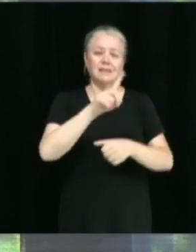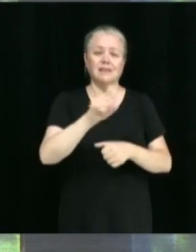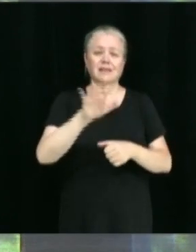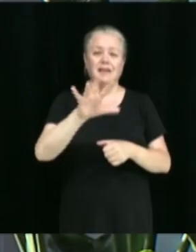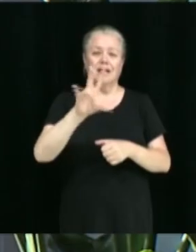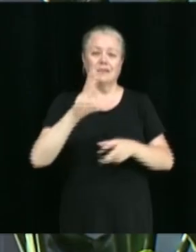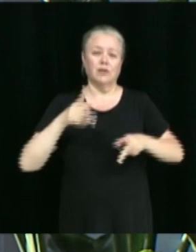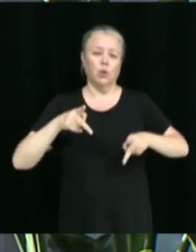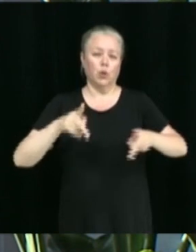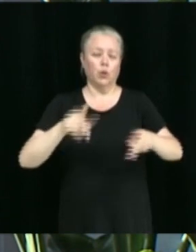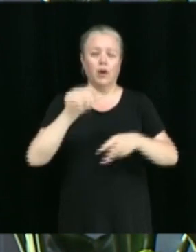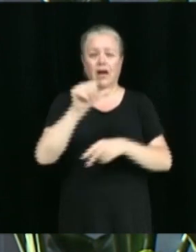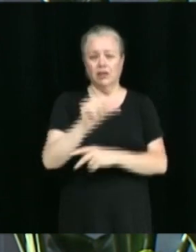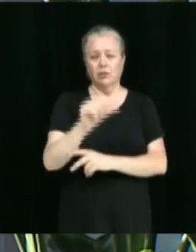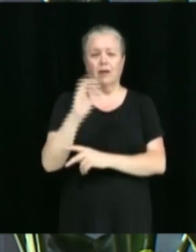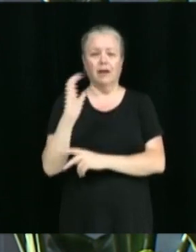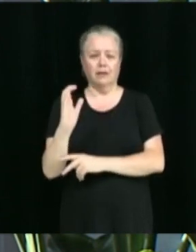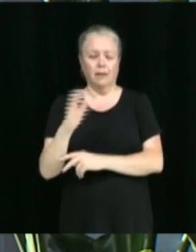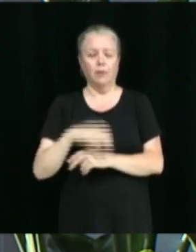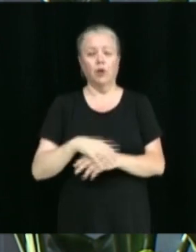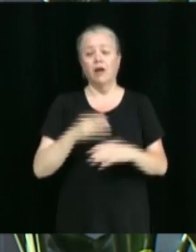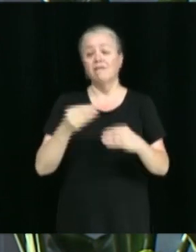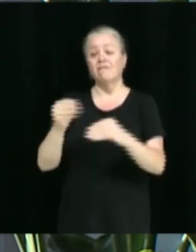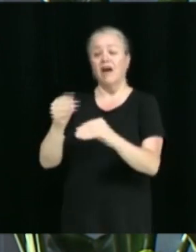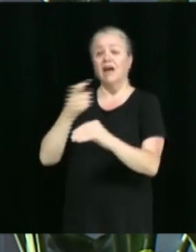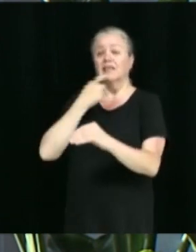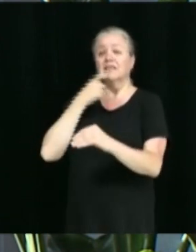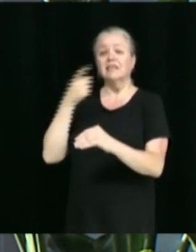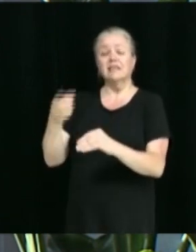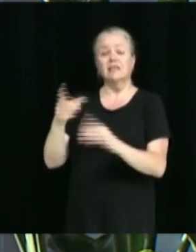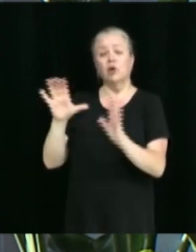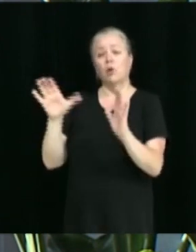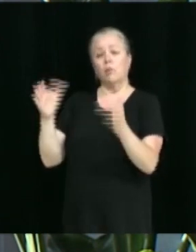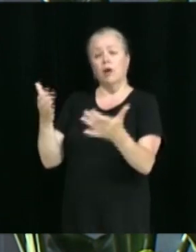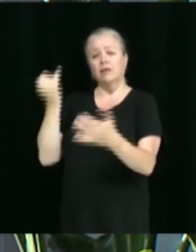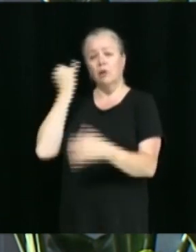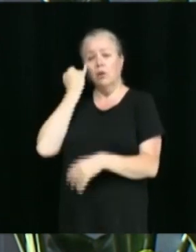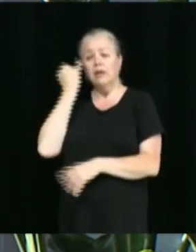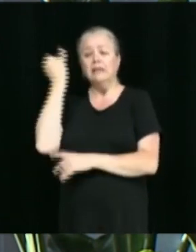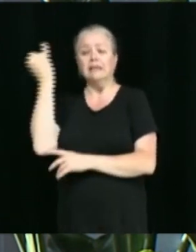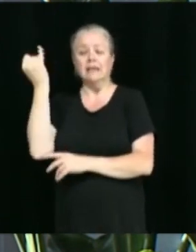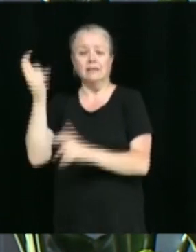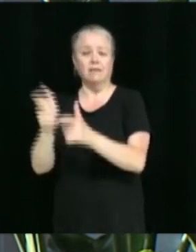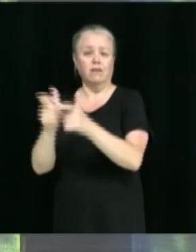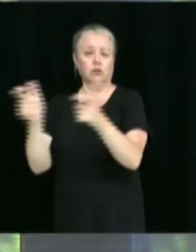Il s'agit de vendre l'immeuble à la Corporation d'initiatives industrielles de Victoriaville.